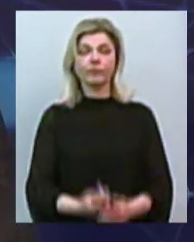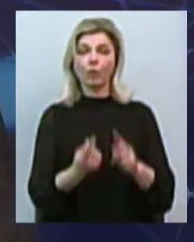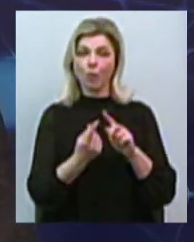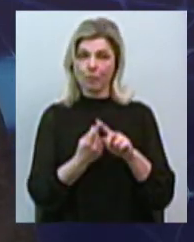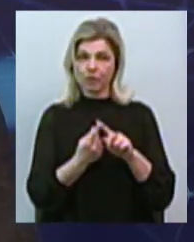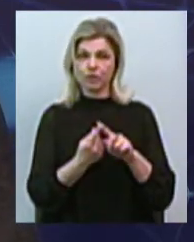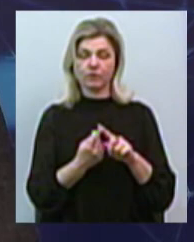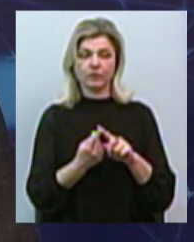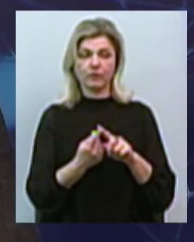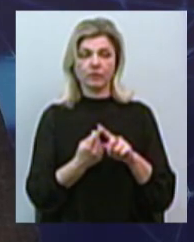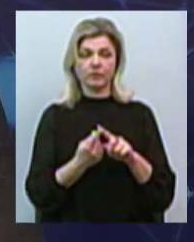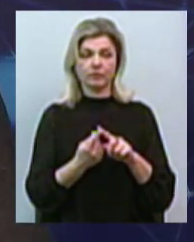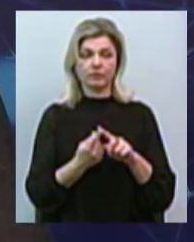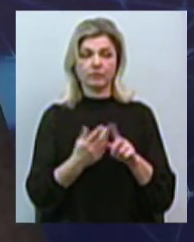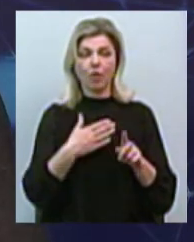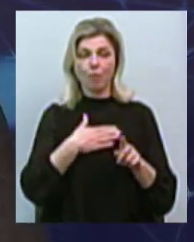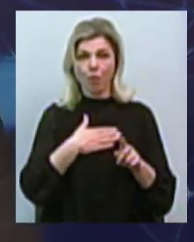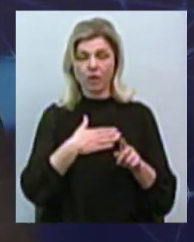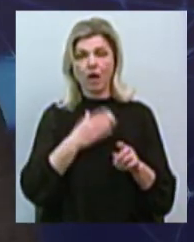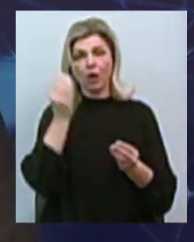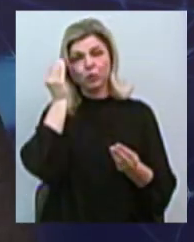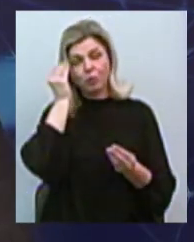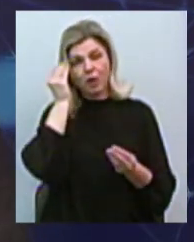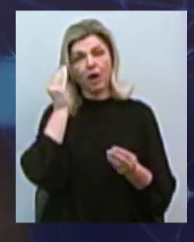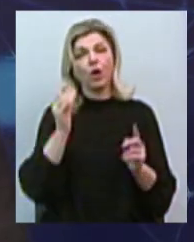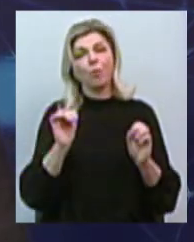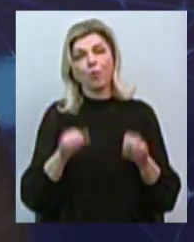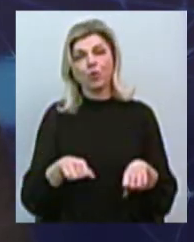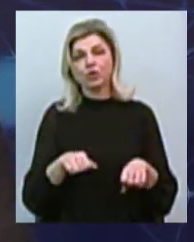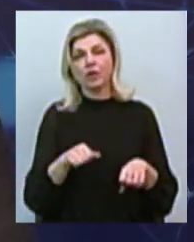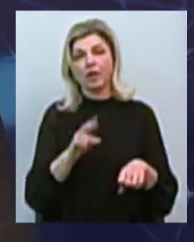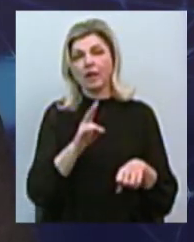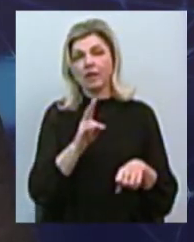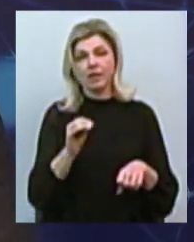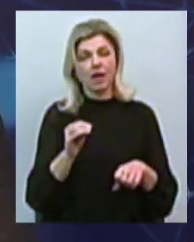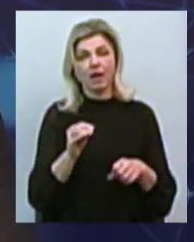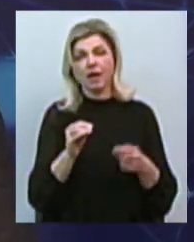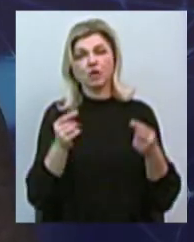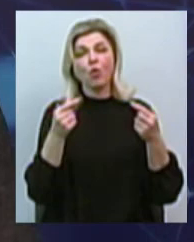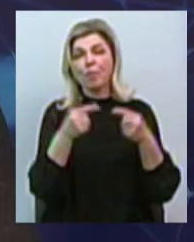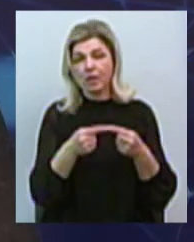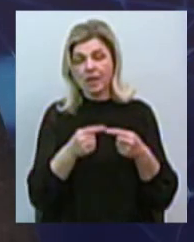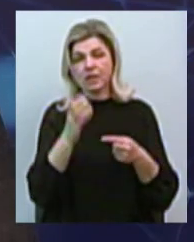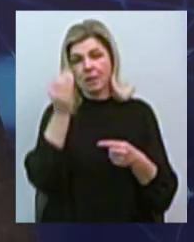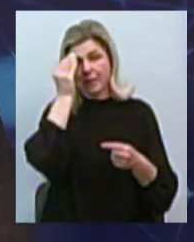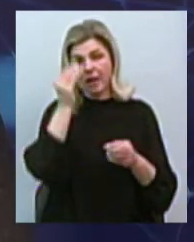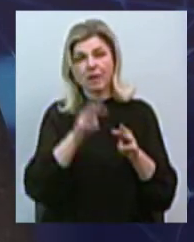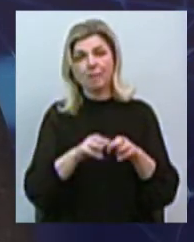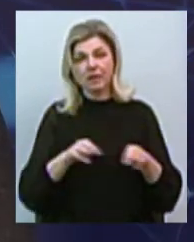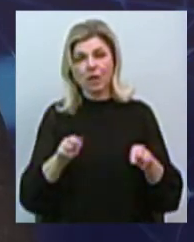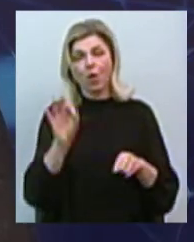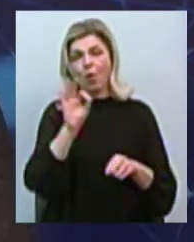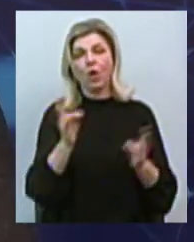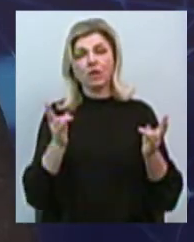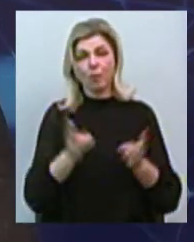моя суб'єктивна думка може не сходитися і не сходиться з думкою міністерства щодо необхідності